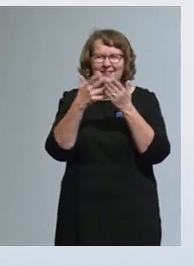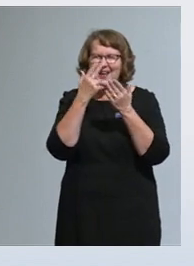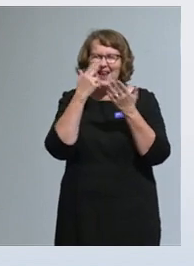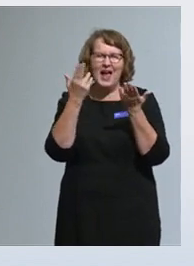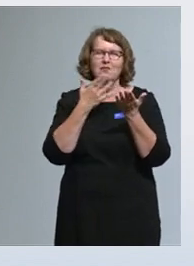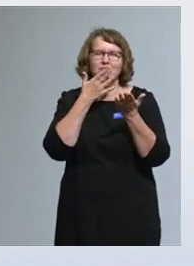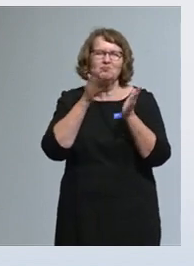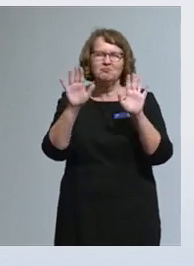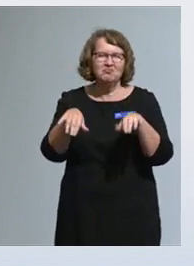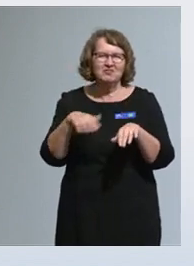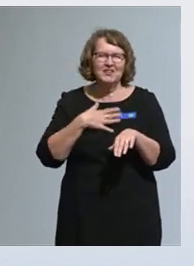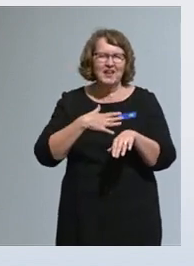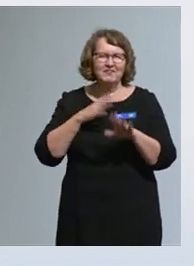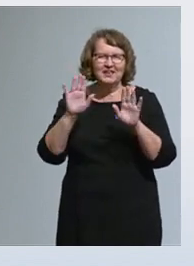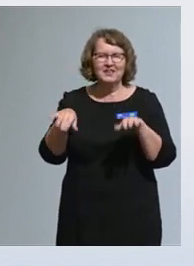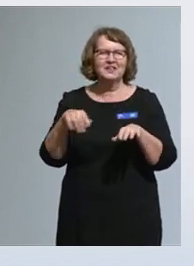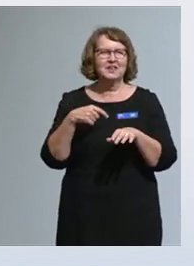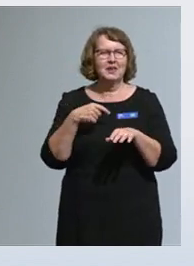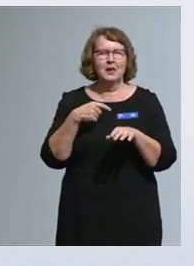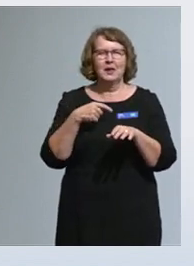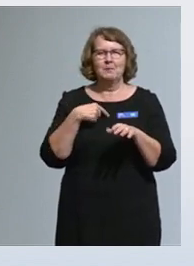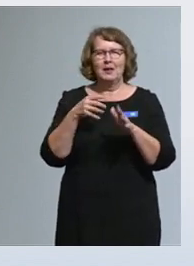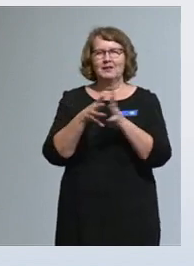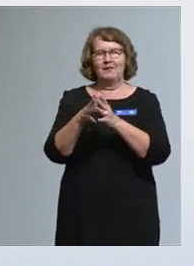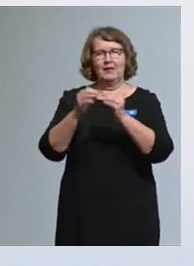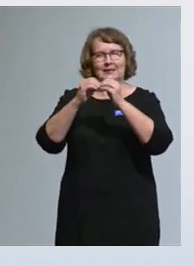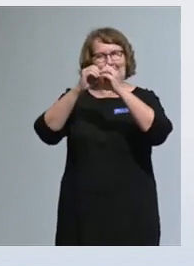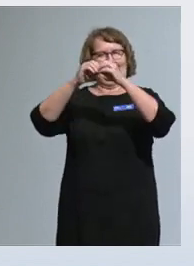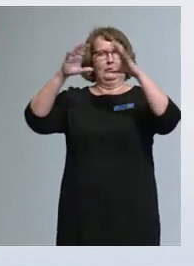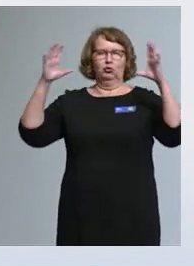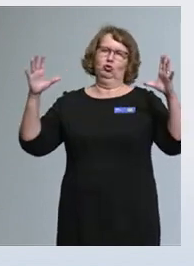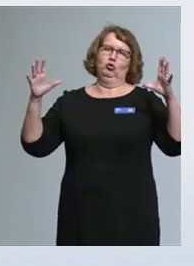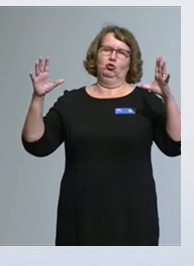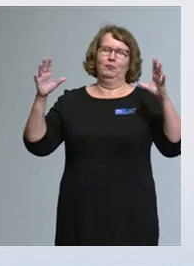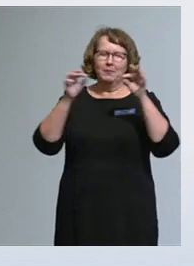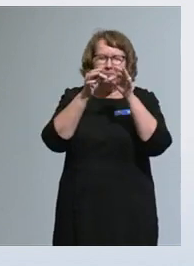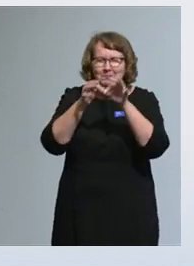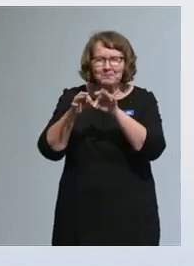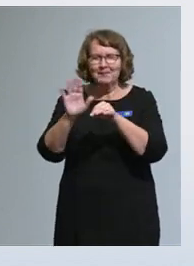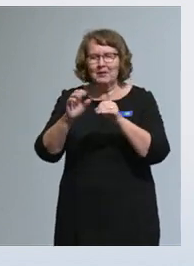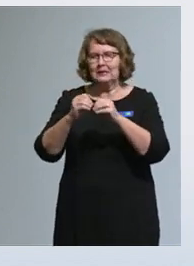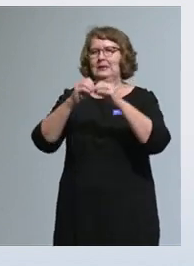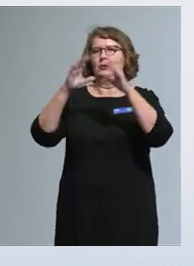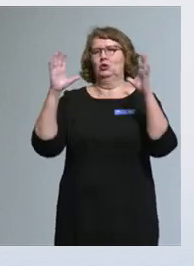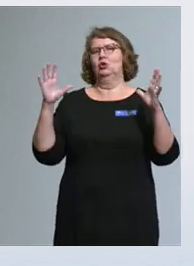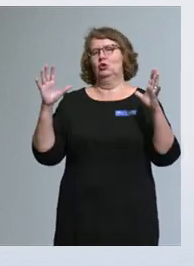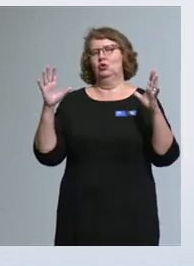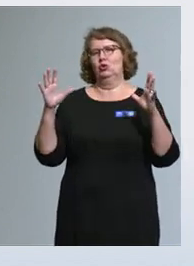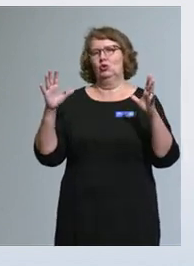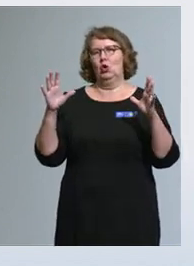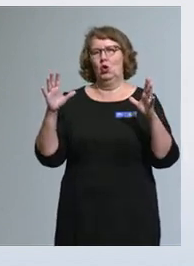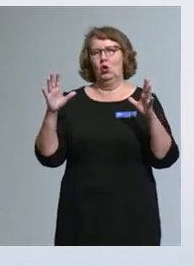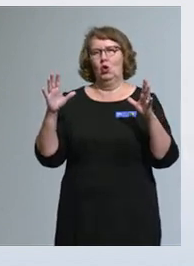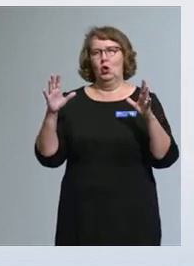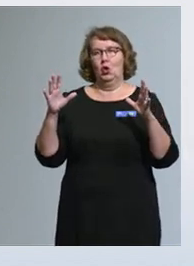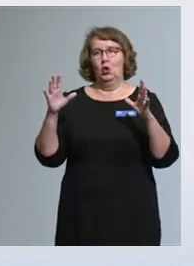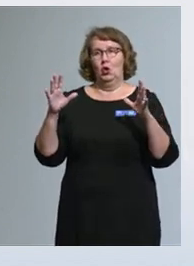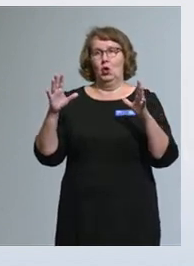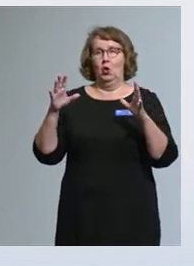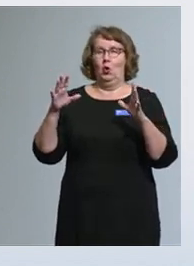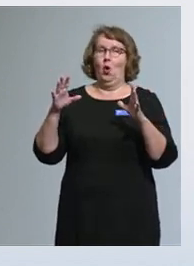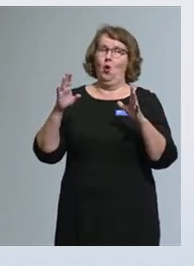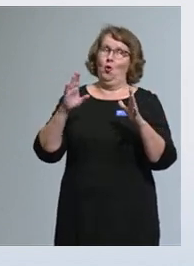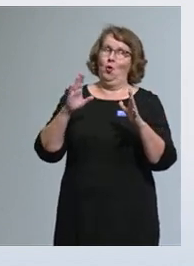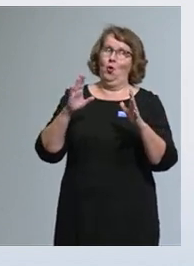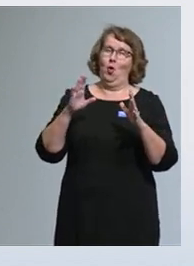tarpeenkaan, koska kerron tämän isossa kuvassa. Tästä on paljon syvällekin menevämpiä